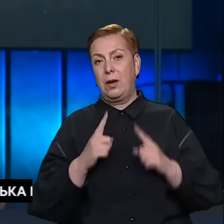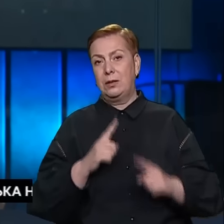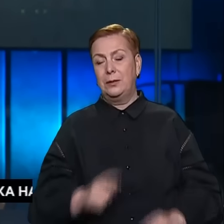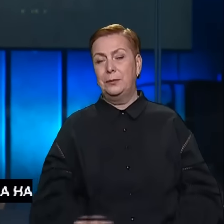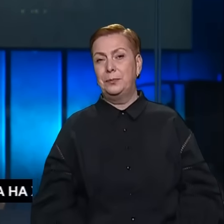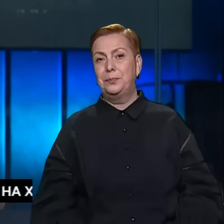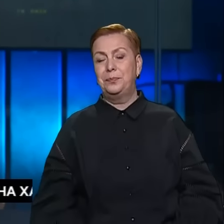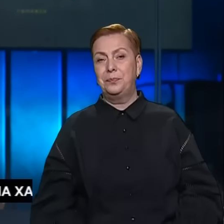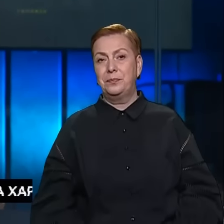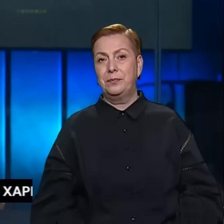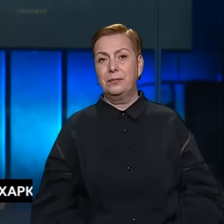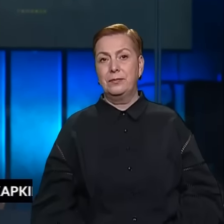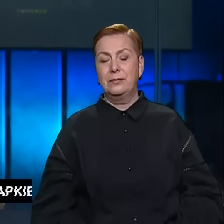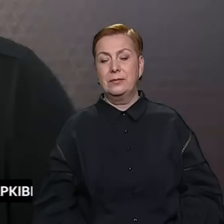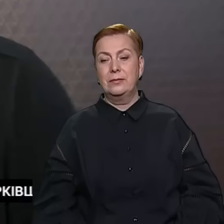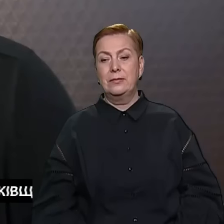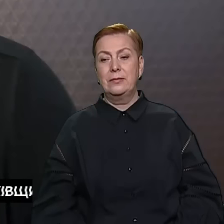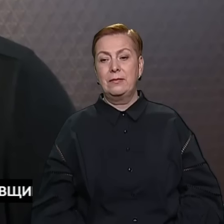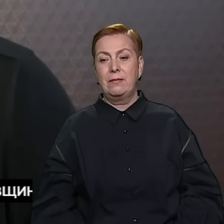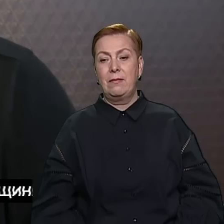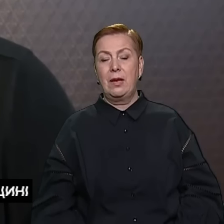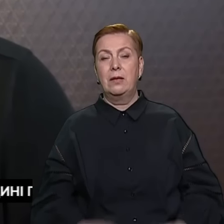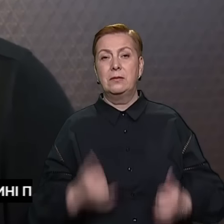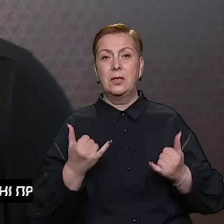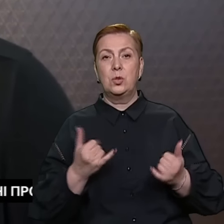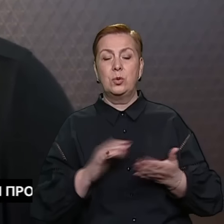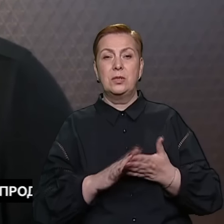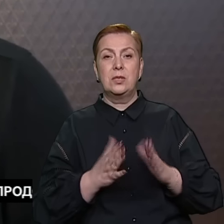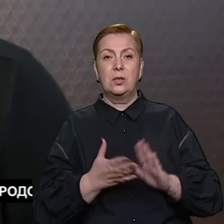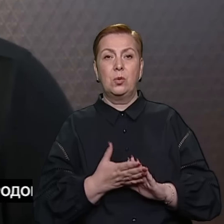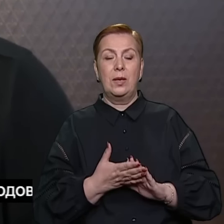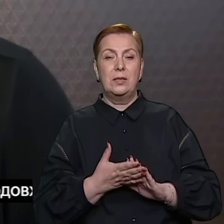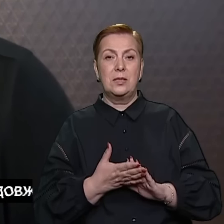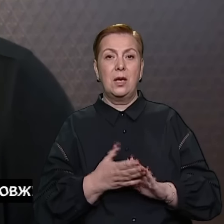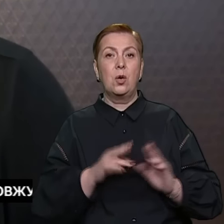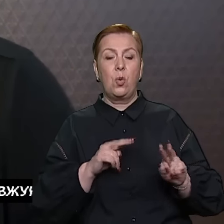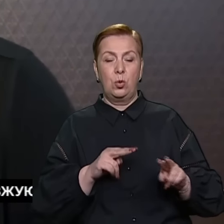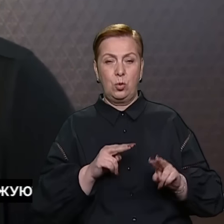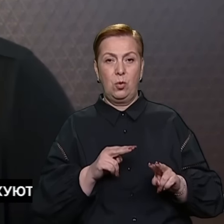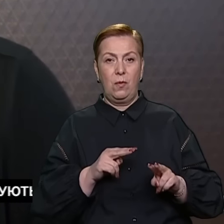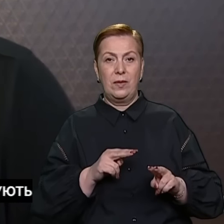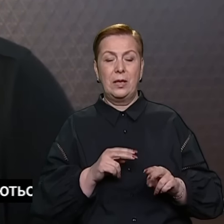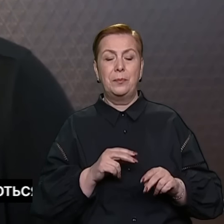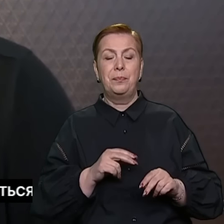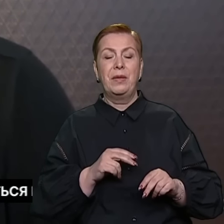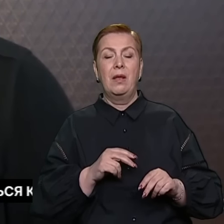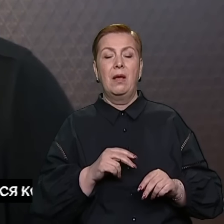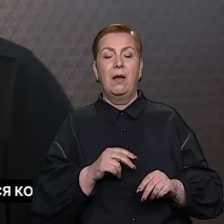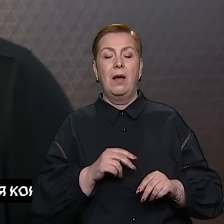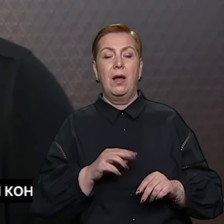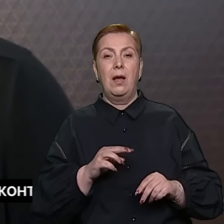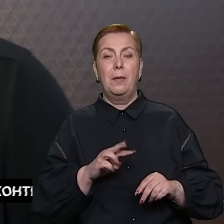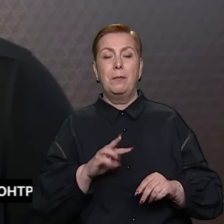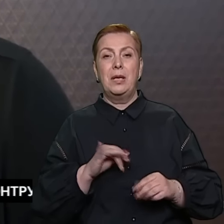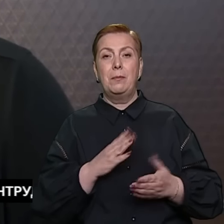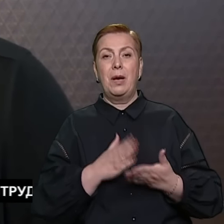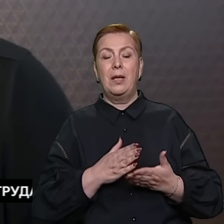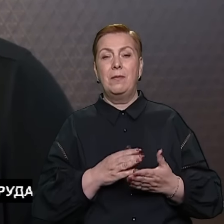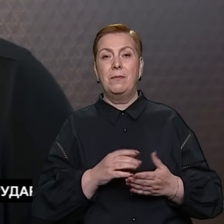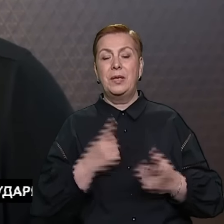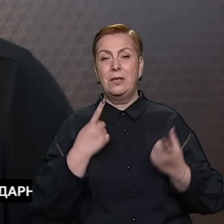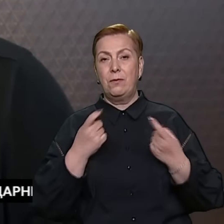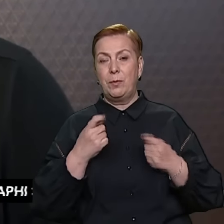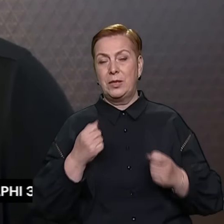Скорик. Послухаймо. На сьогодні ситуація контрольована. Те, що ми маємо інформацію від